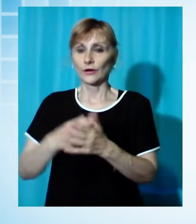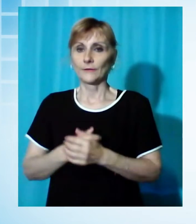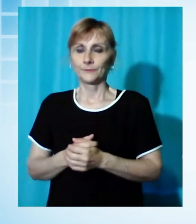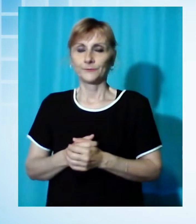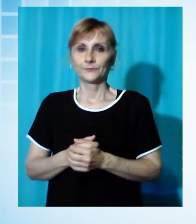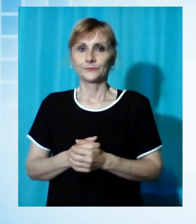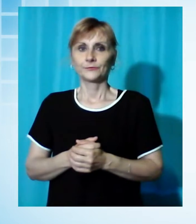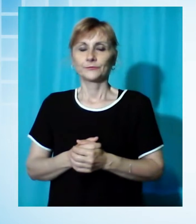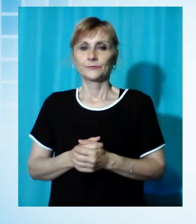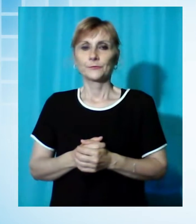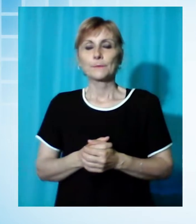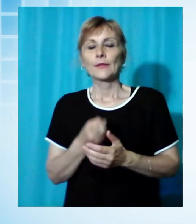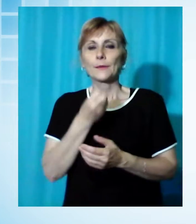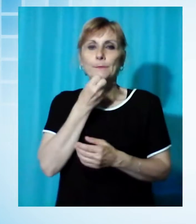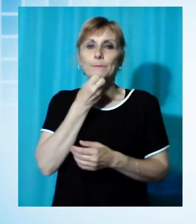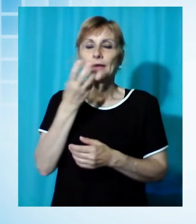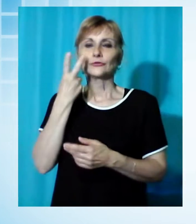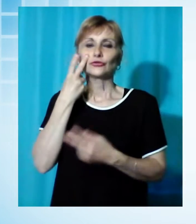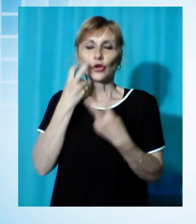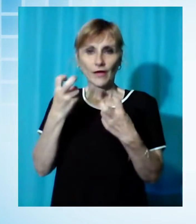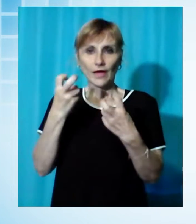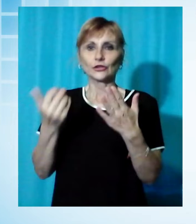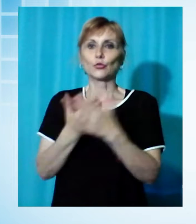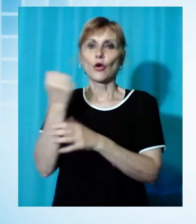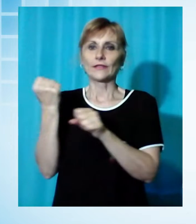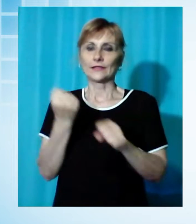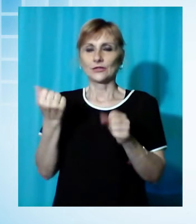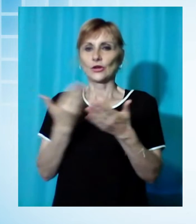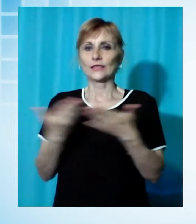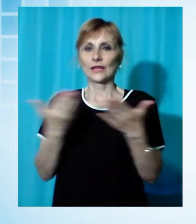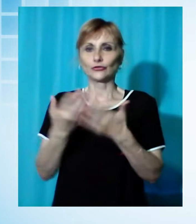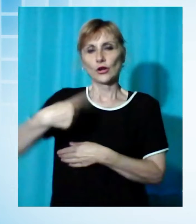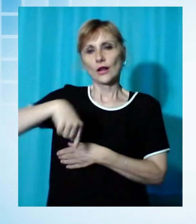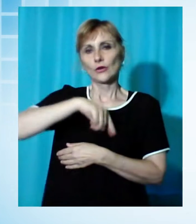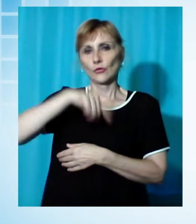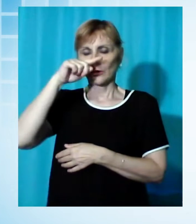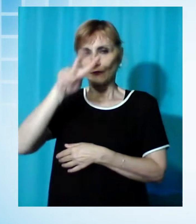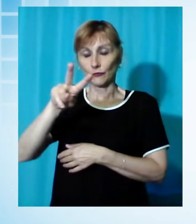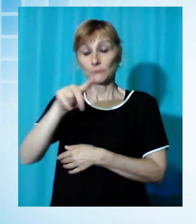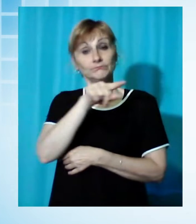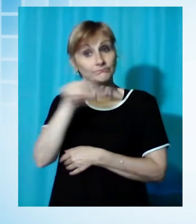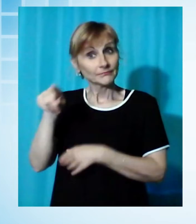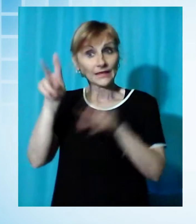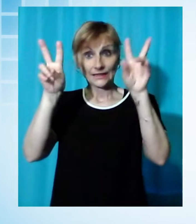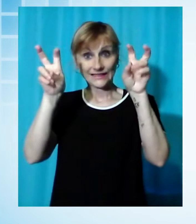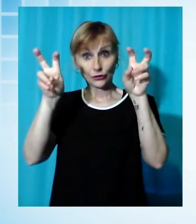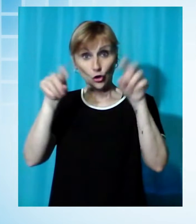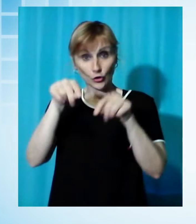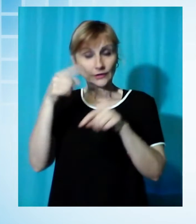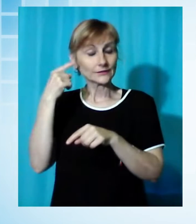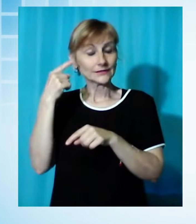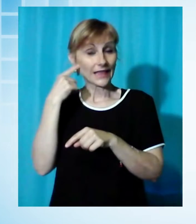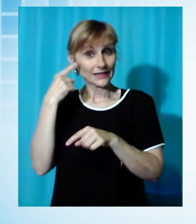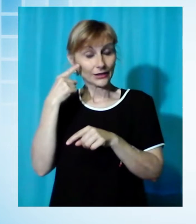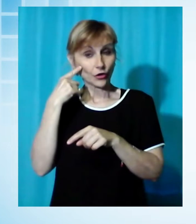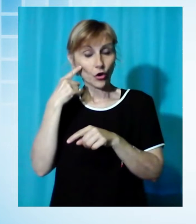Ben trovati a questa edizione del TG Noi, dunque come avete sentito dai titoli facciamo una modifica alla scaletta perché